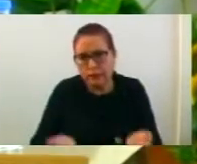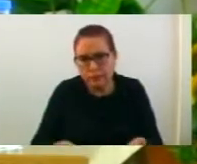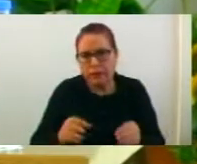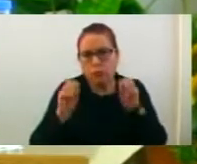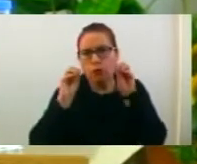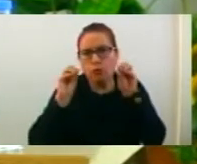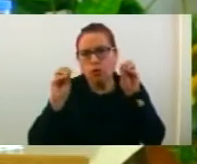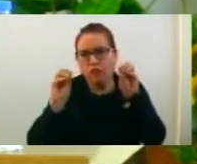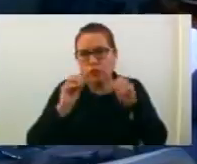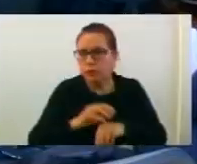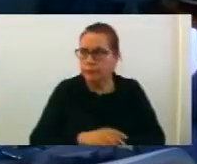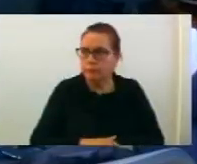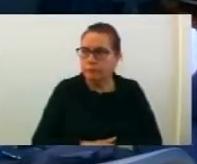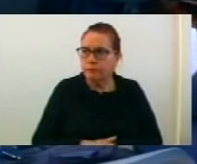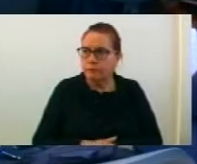Благодарам.